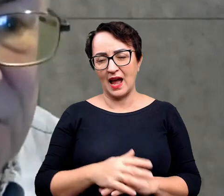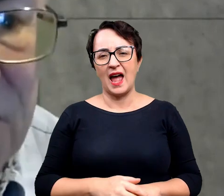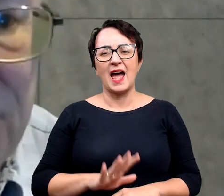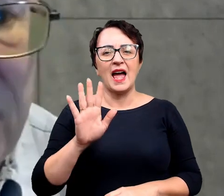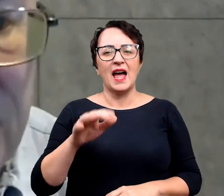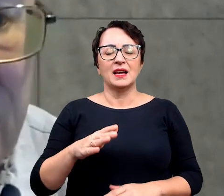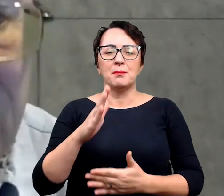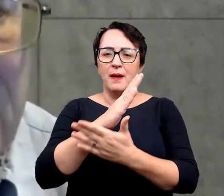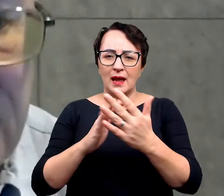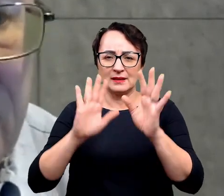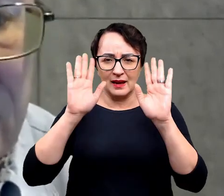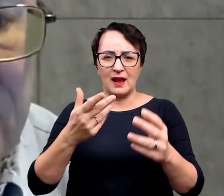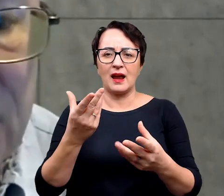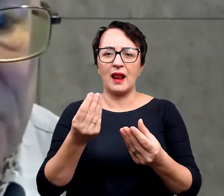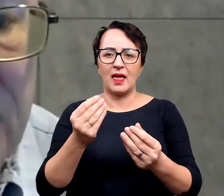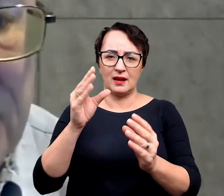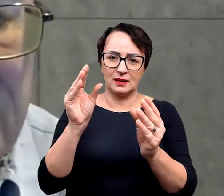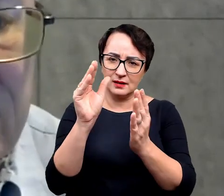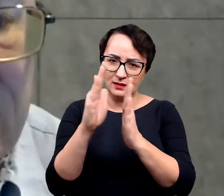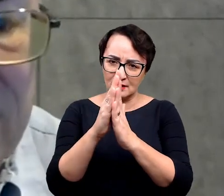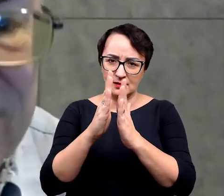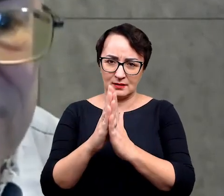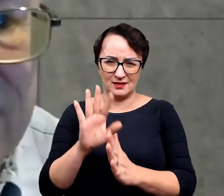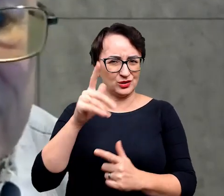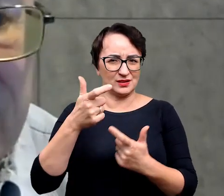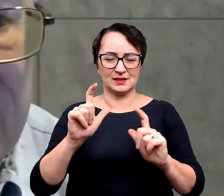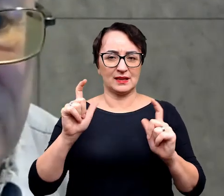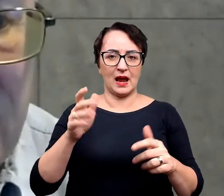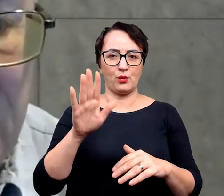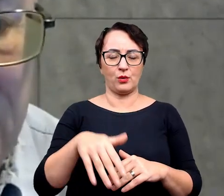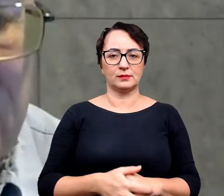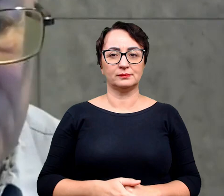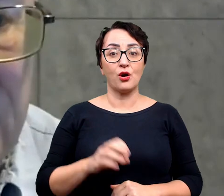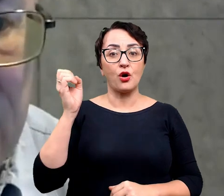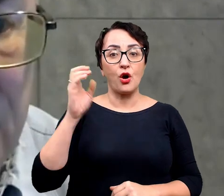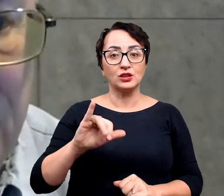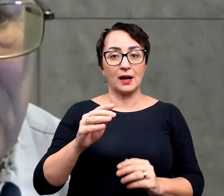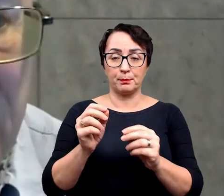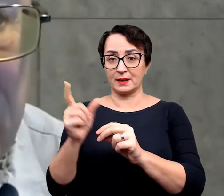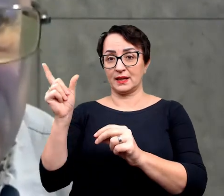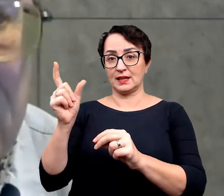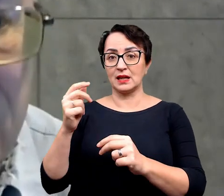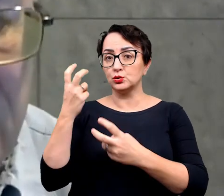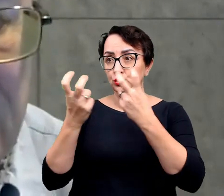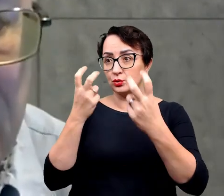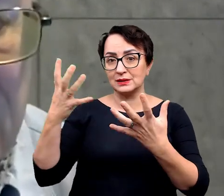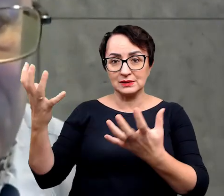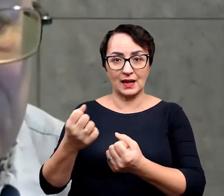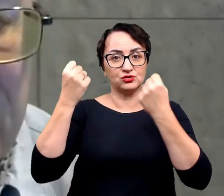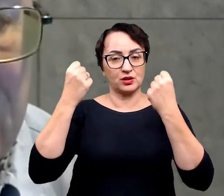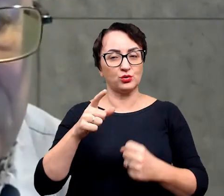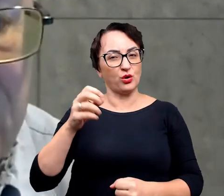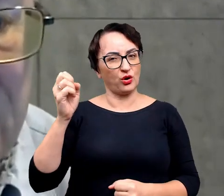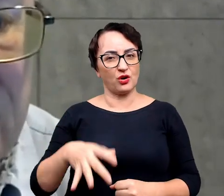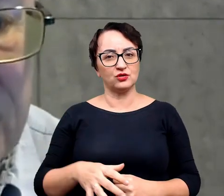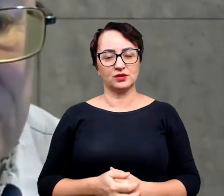zniszczyć, no pęknie, no to się sklei, to czy to nie jest gdzieś tam, no gorzej jak odkryśnie i tego już nie można znaleźć, no